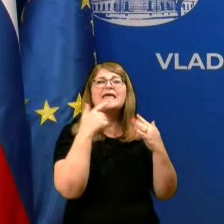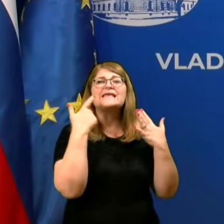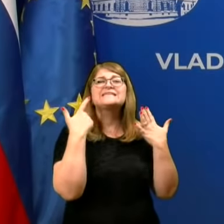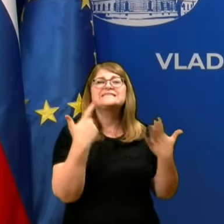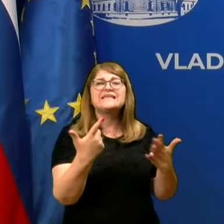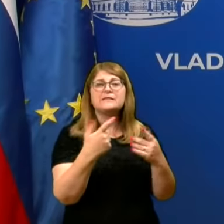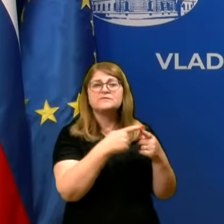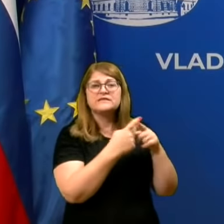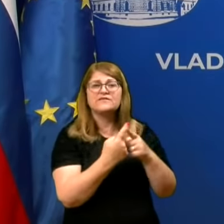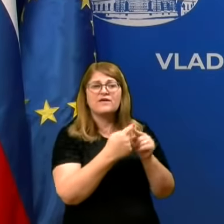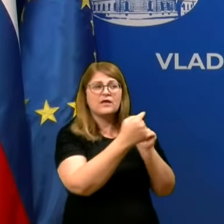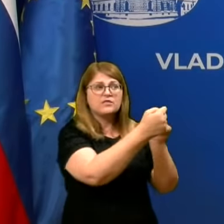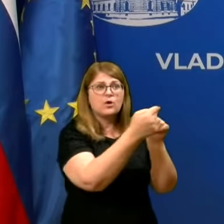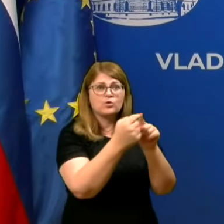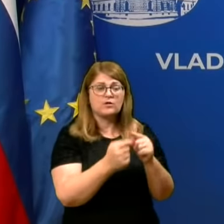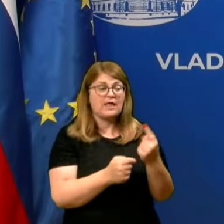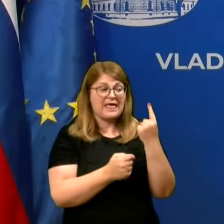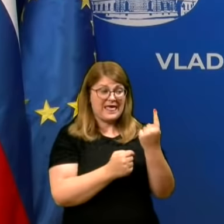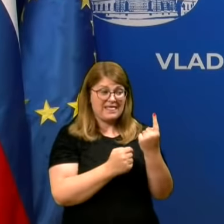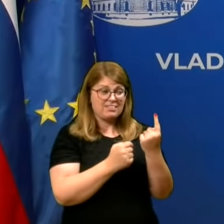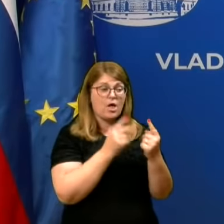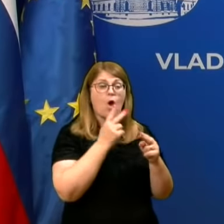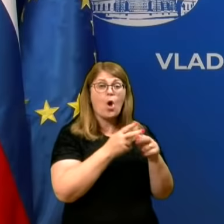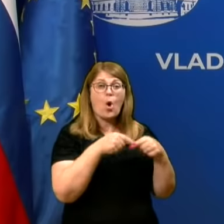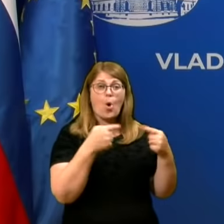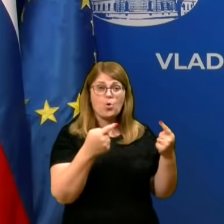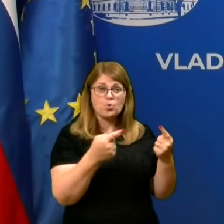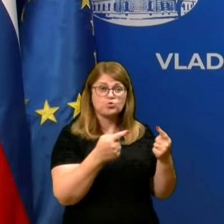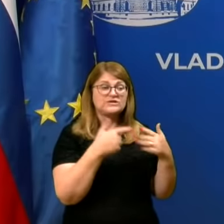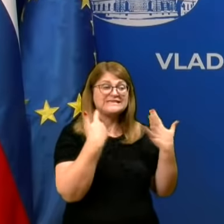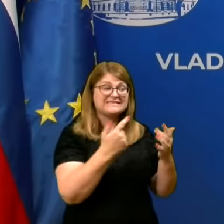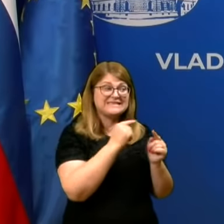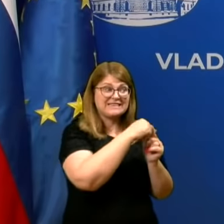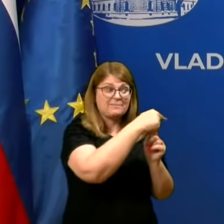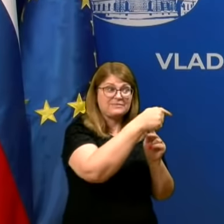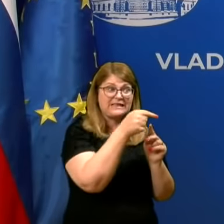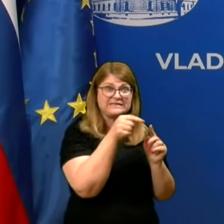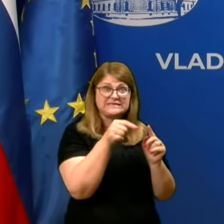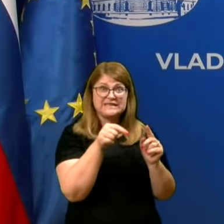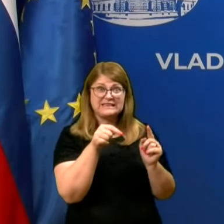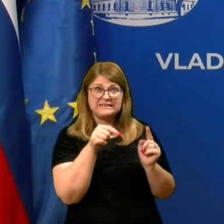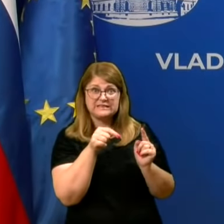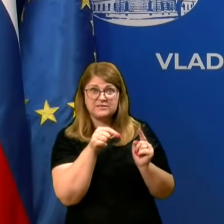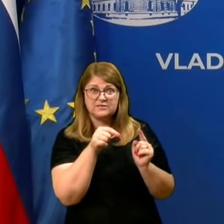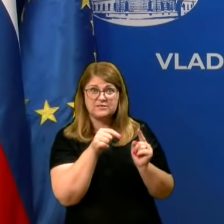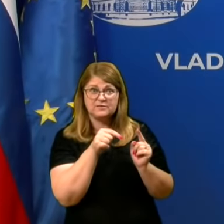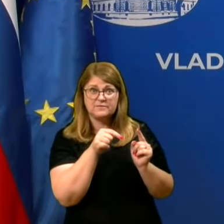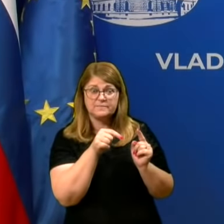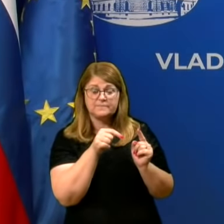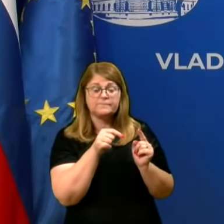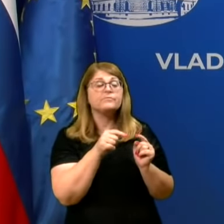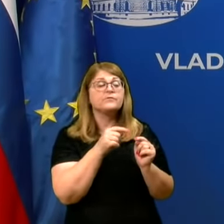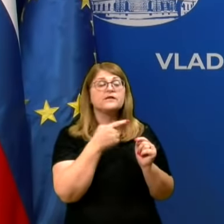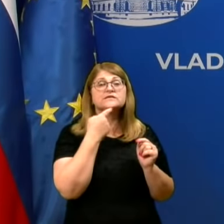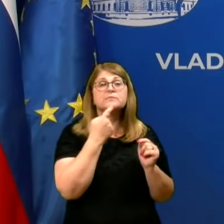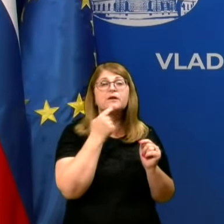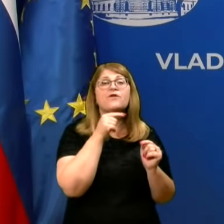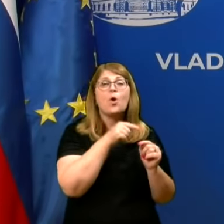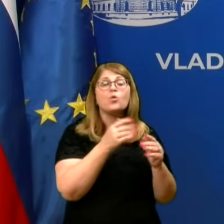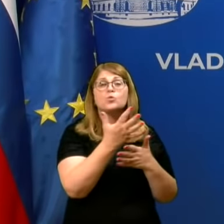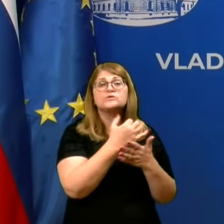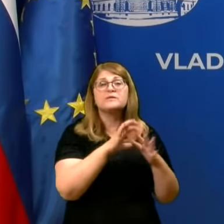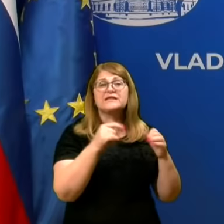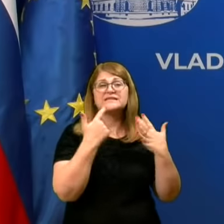tveganjih kontaktov. Če en sam primir v parih dneh preden postaje simptomatičen, uspe narediti 70 tveganjih